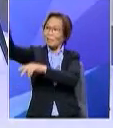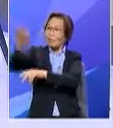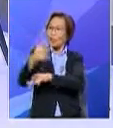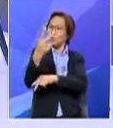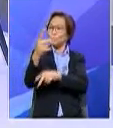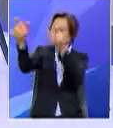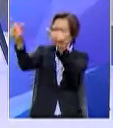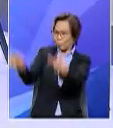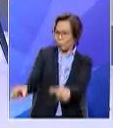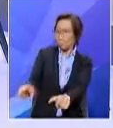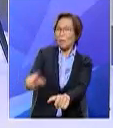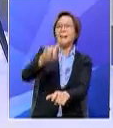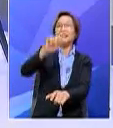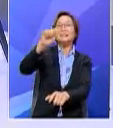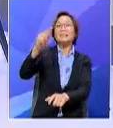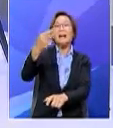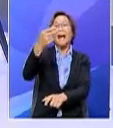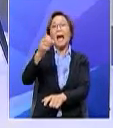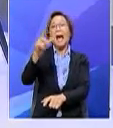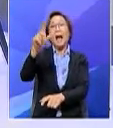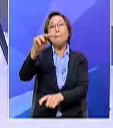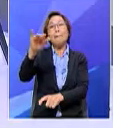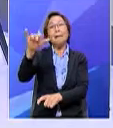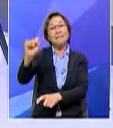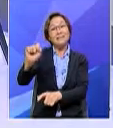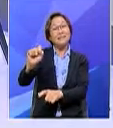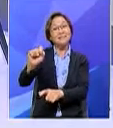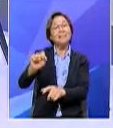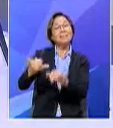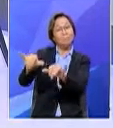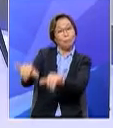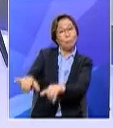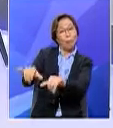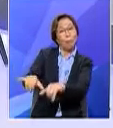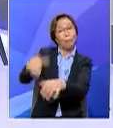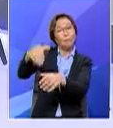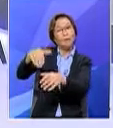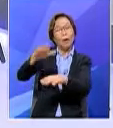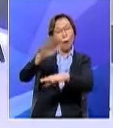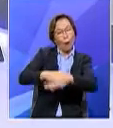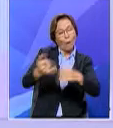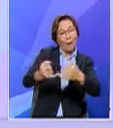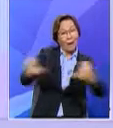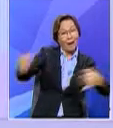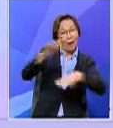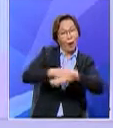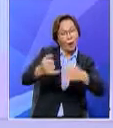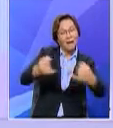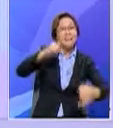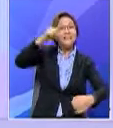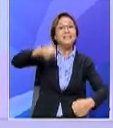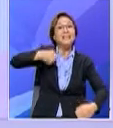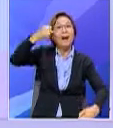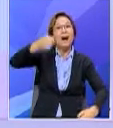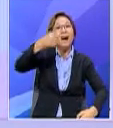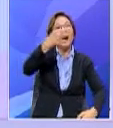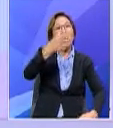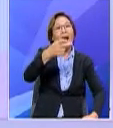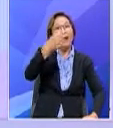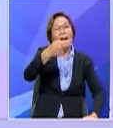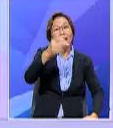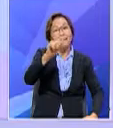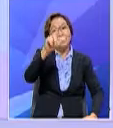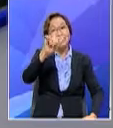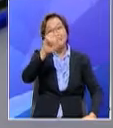dikenali sebagai The Helmis yang berada di dalam talian Saudari Heliza